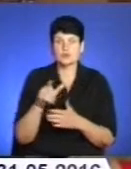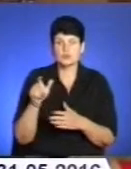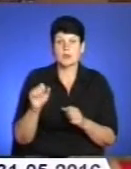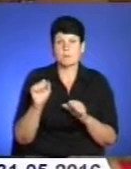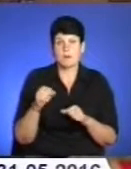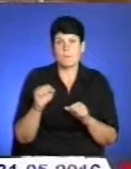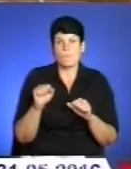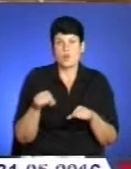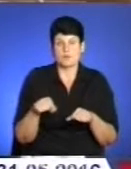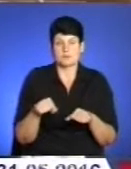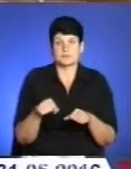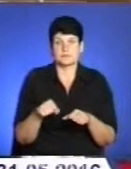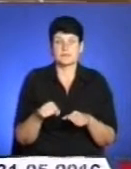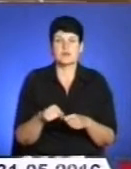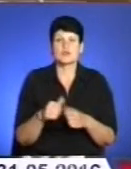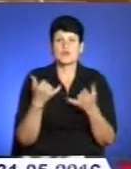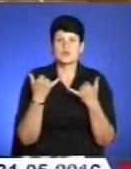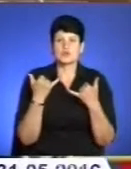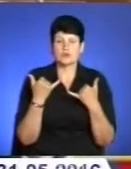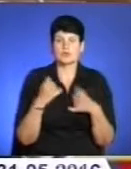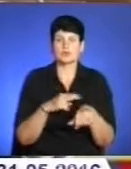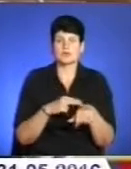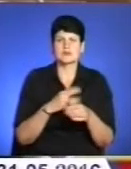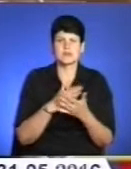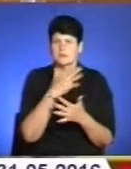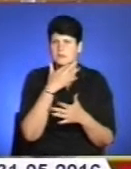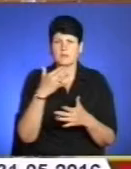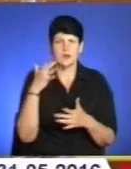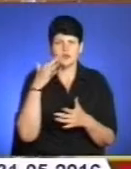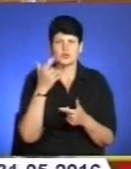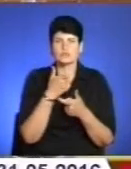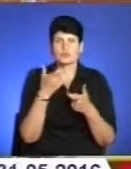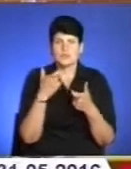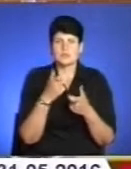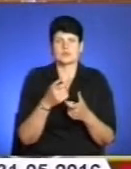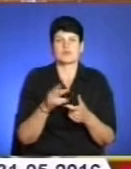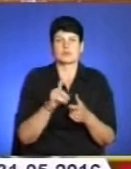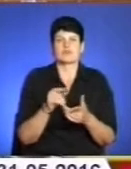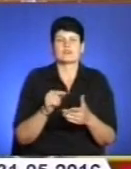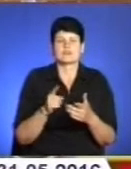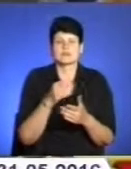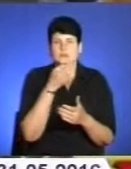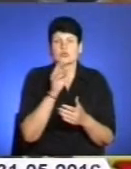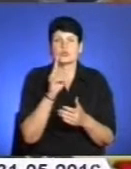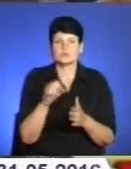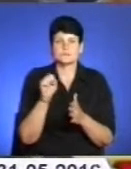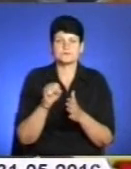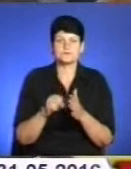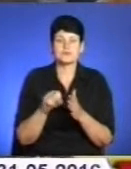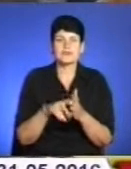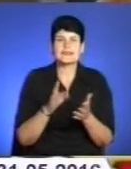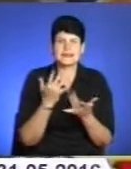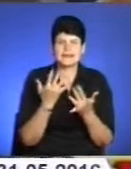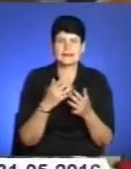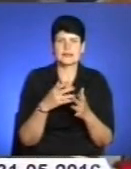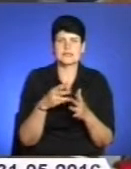застерегти. На сьогодні у правоохоронних органів є достатньо інформації, аби встановити злочинців. У справі є кілька свідків та записи